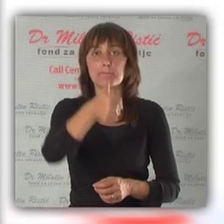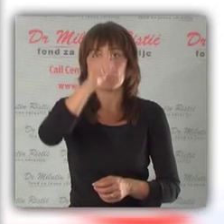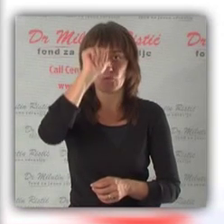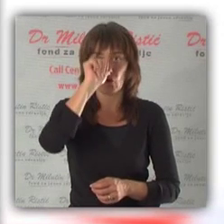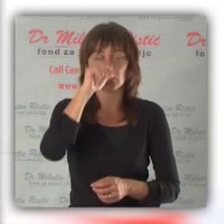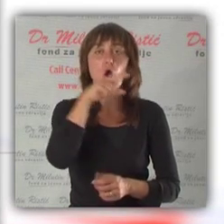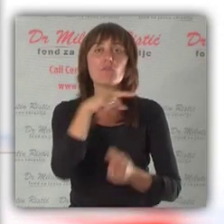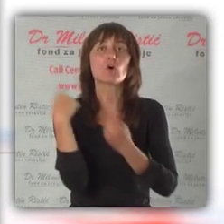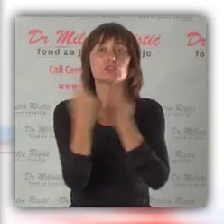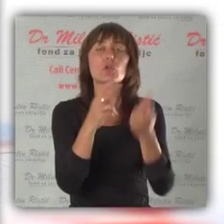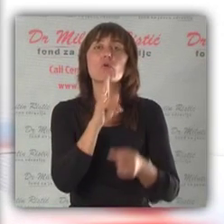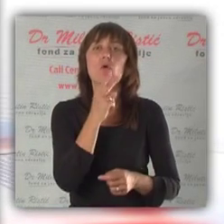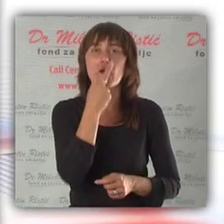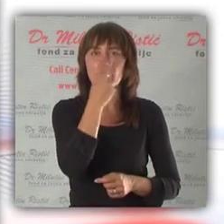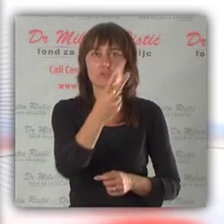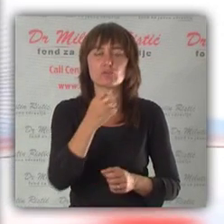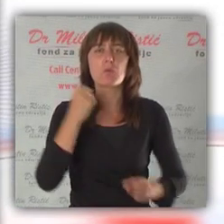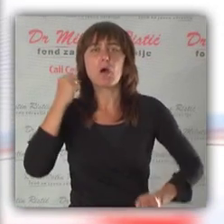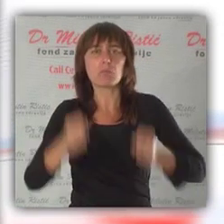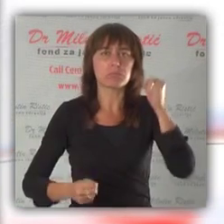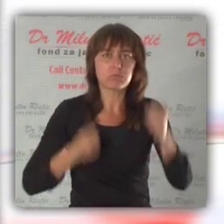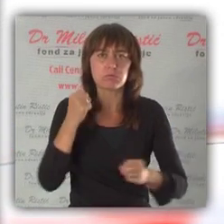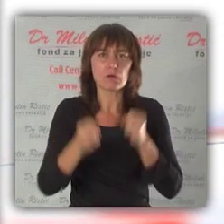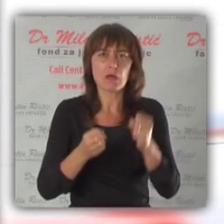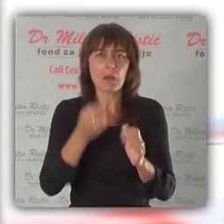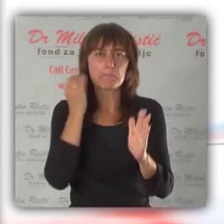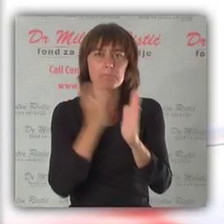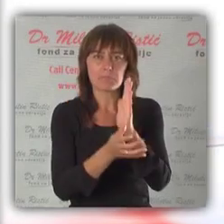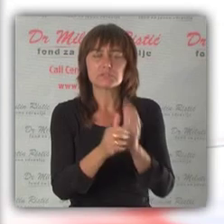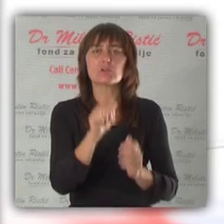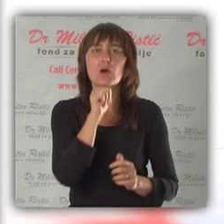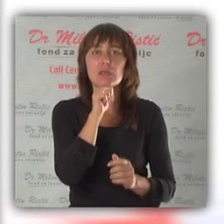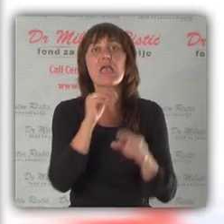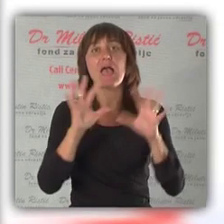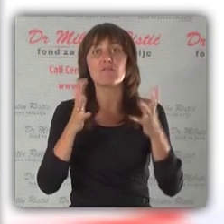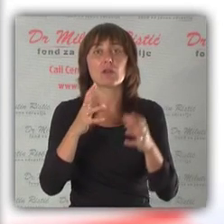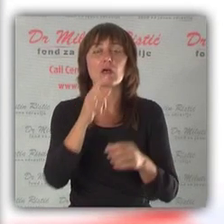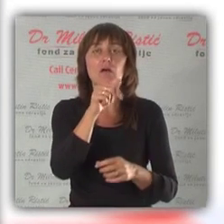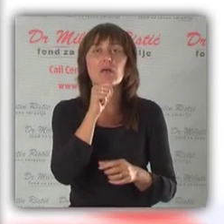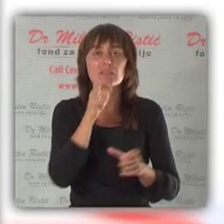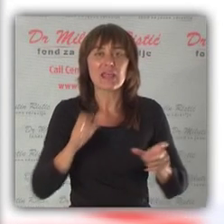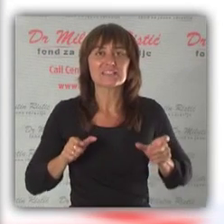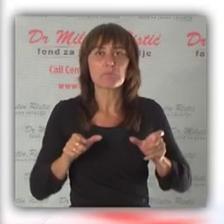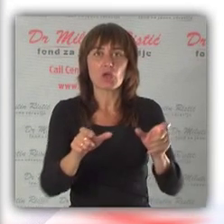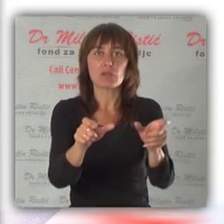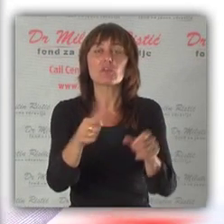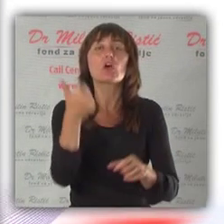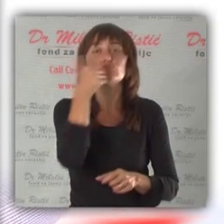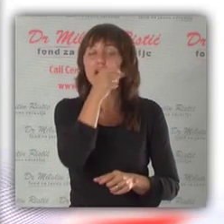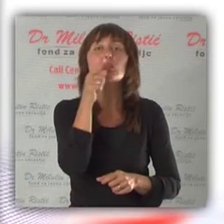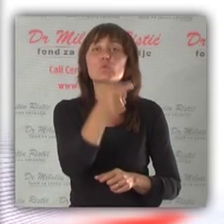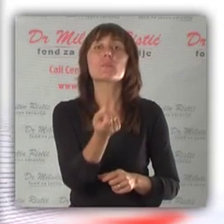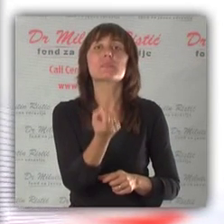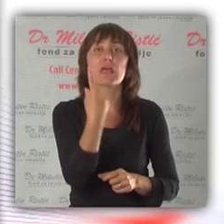i pritome piju dosta vode. Ovo je situacija koju vidjamo kod džongera, kod maratonaca i eventualno kod